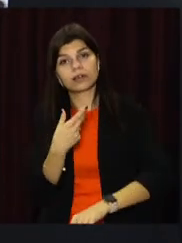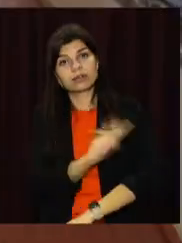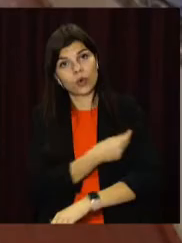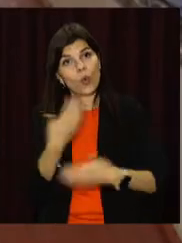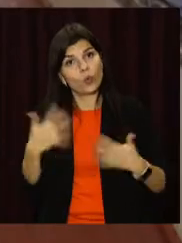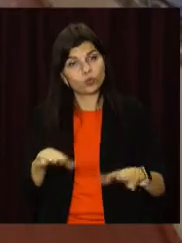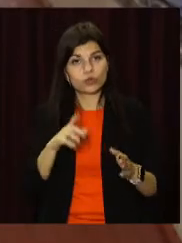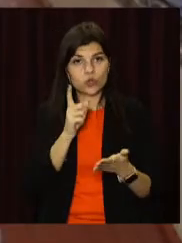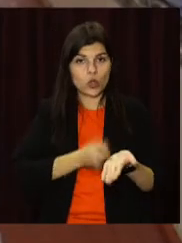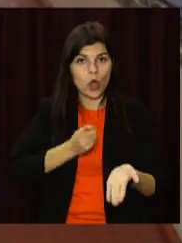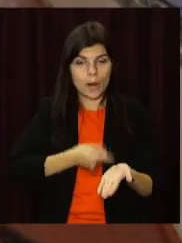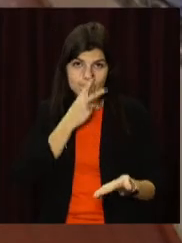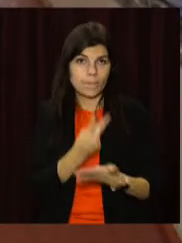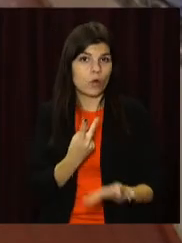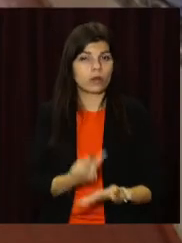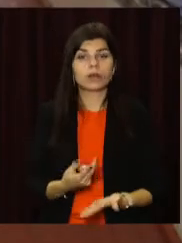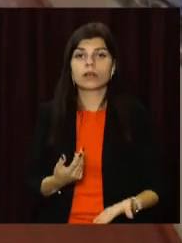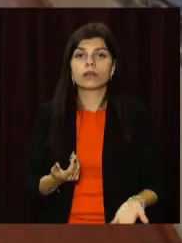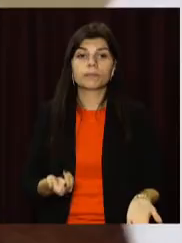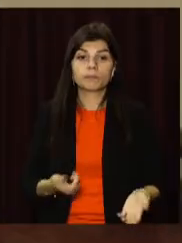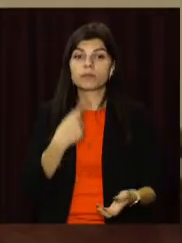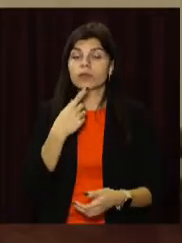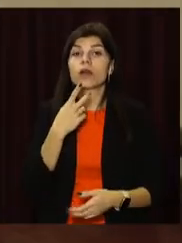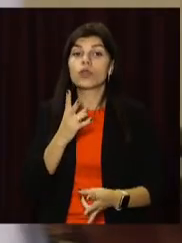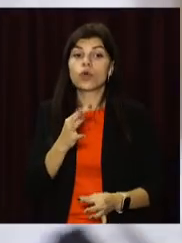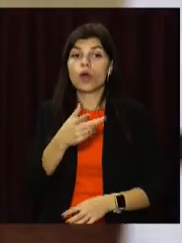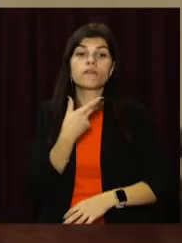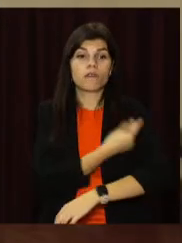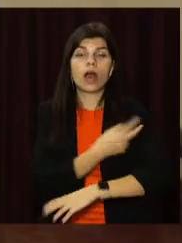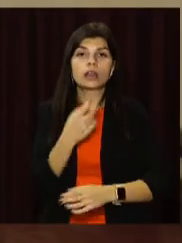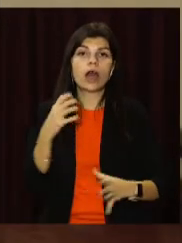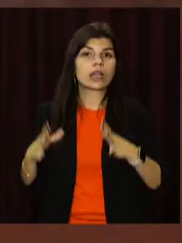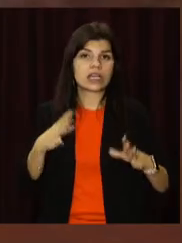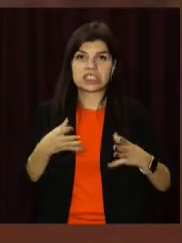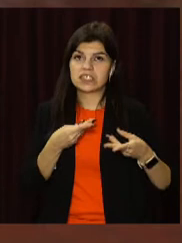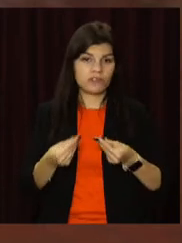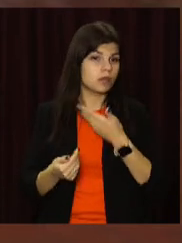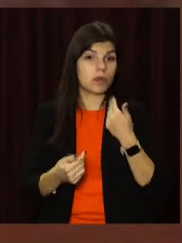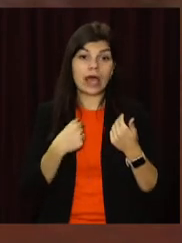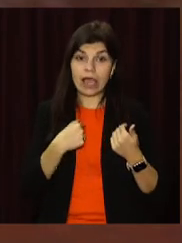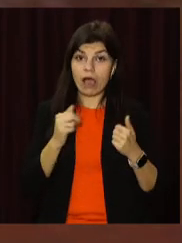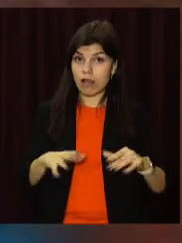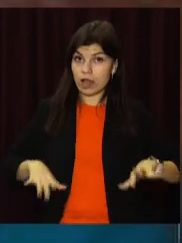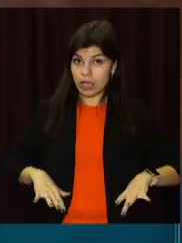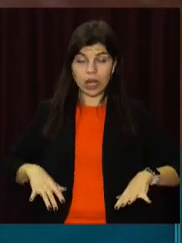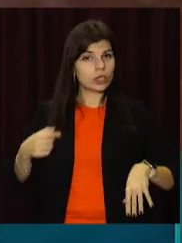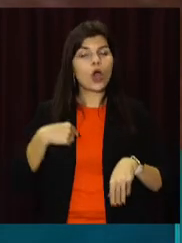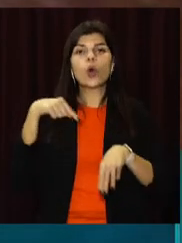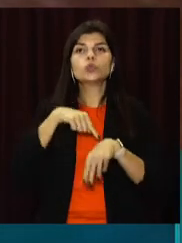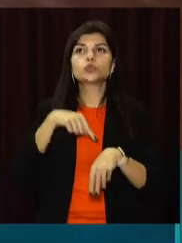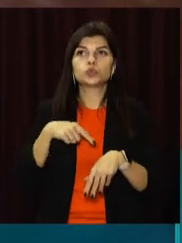При цьому наставники відзначають, вакцинація не позначається на тренуваннях. Я на собі, як тренер, не відчутила